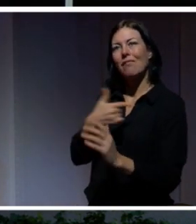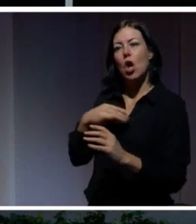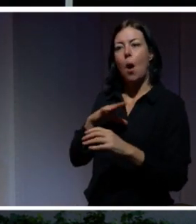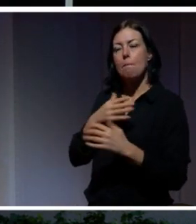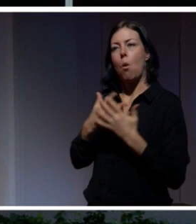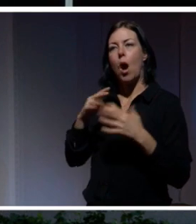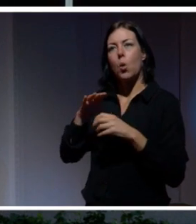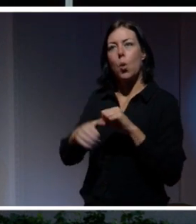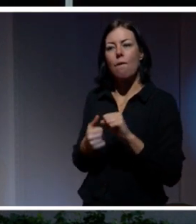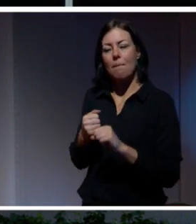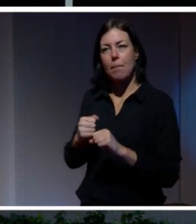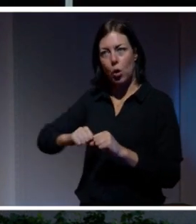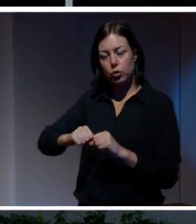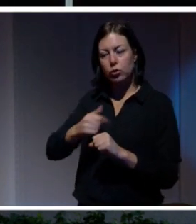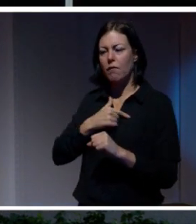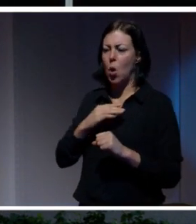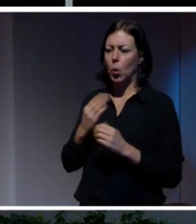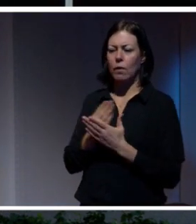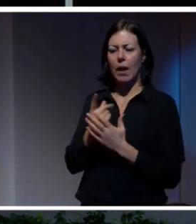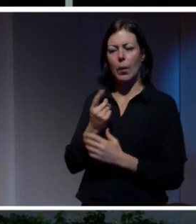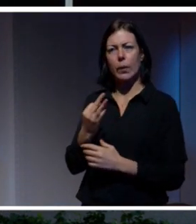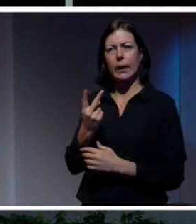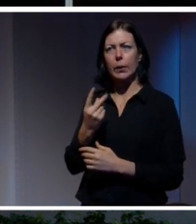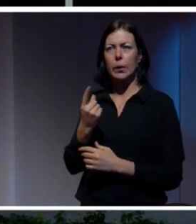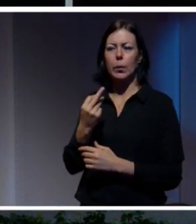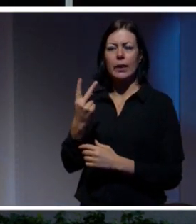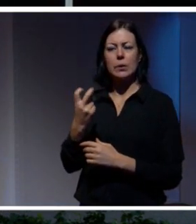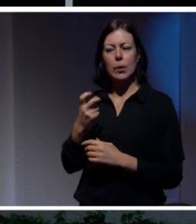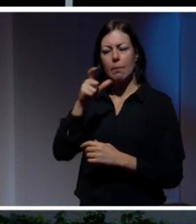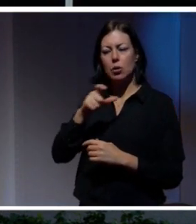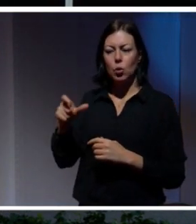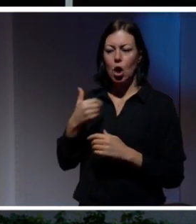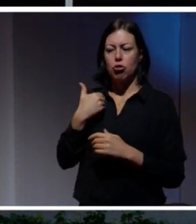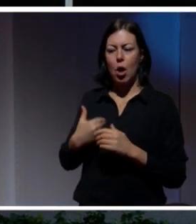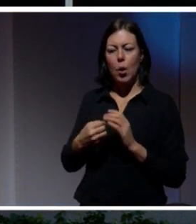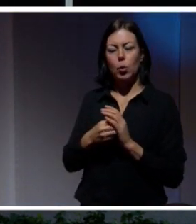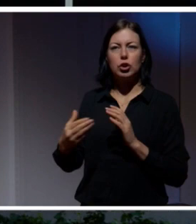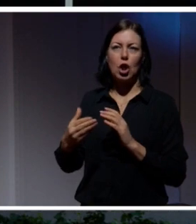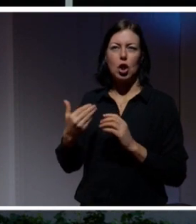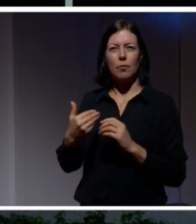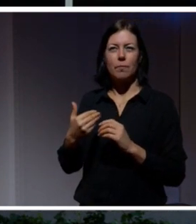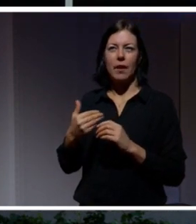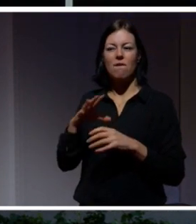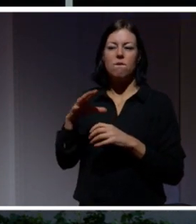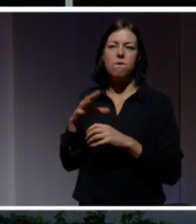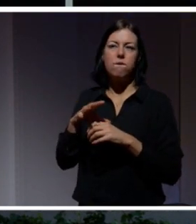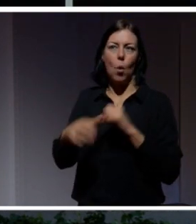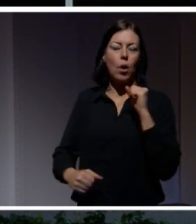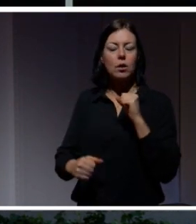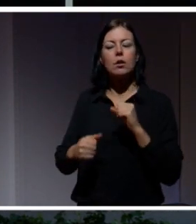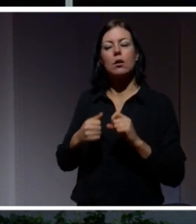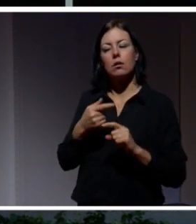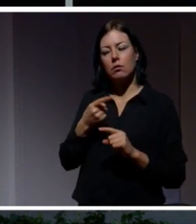Vi har ungefär 100-120 personer som dör till följd av dödligt våld varje år. Och man vill bedriva en mer